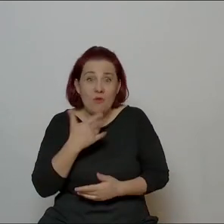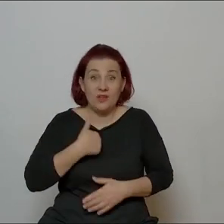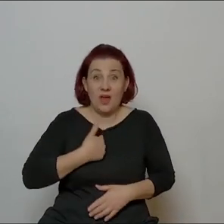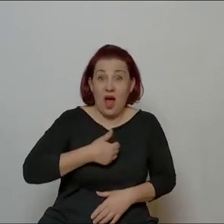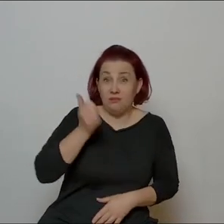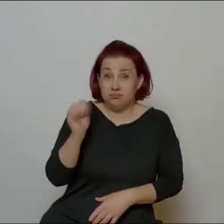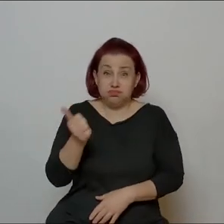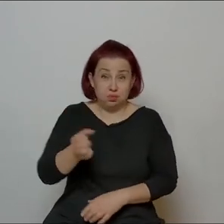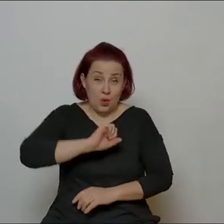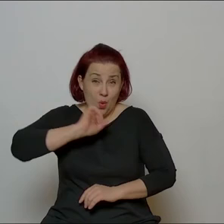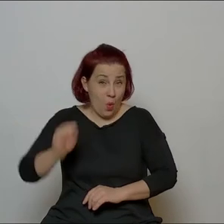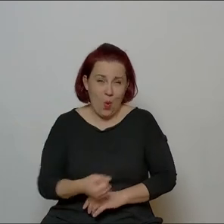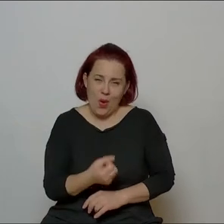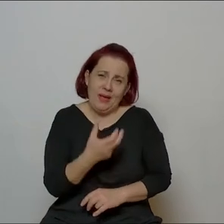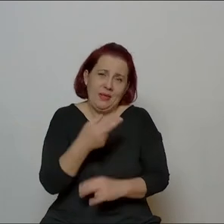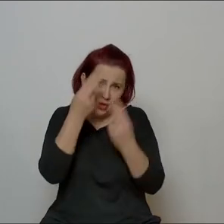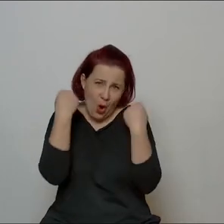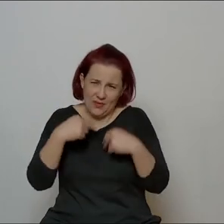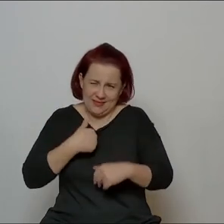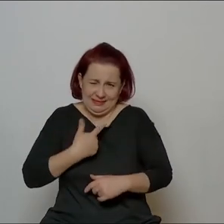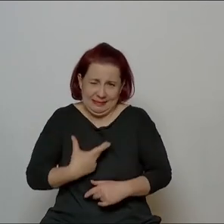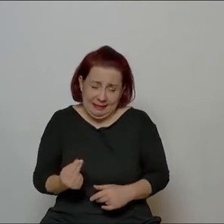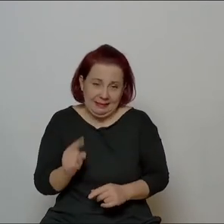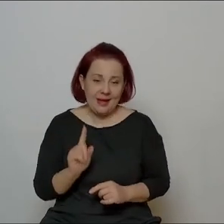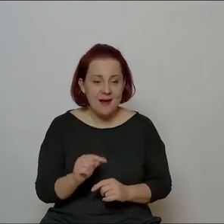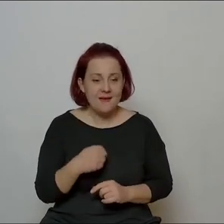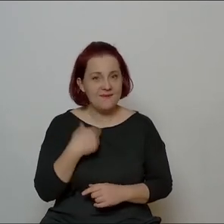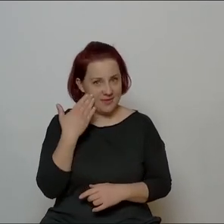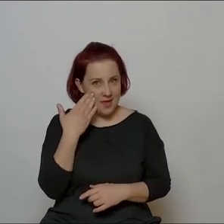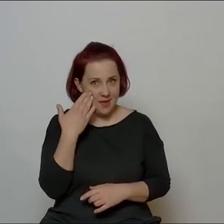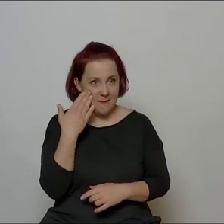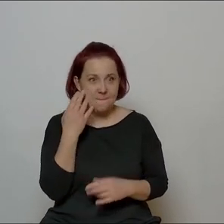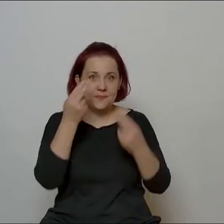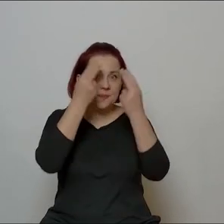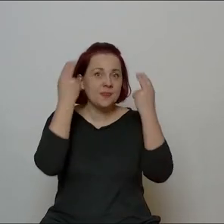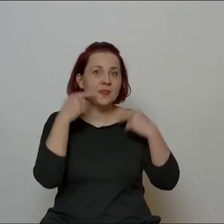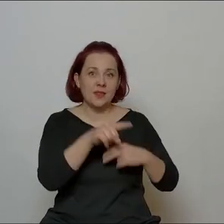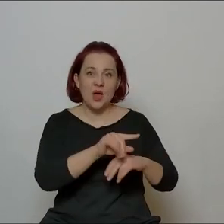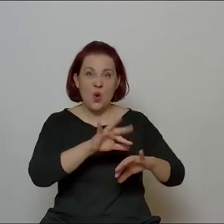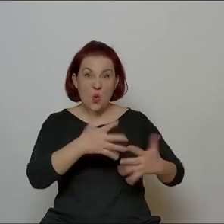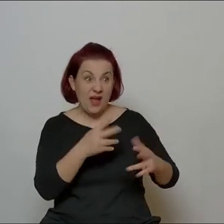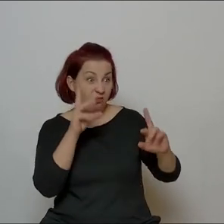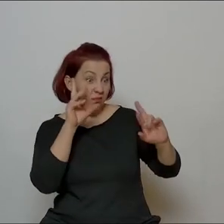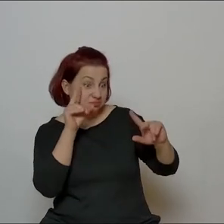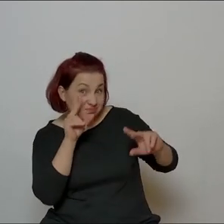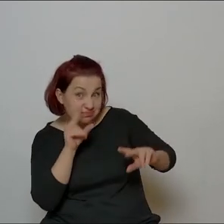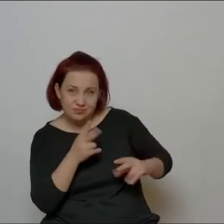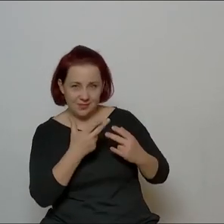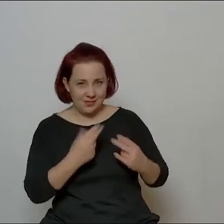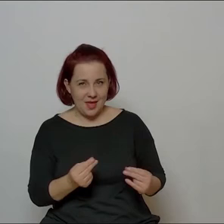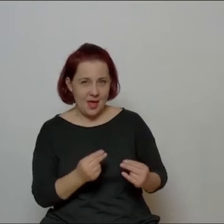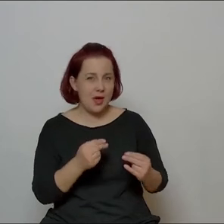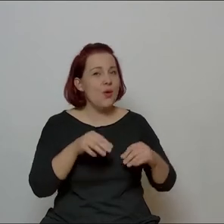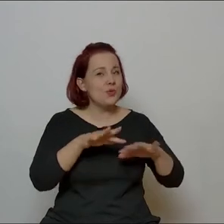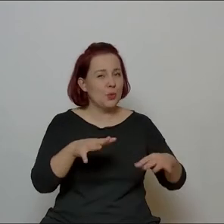ekspertem w Norwidzie, ale wiem, że był niełatwym orzechem do zgryzienia, do rozgryzienia